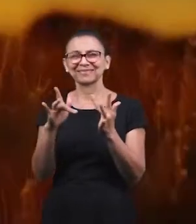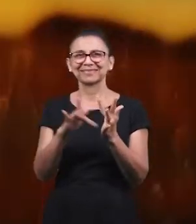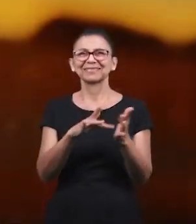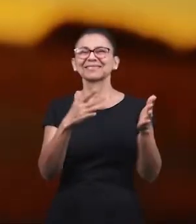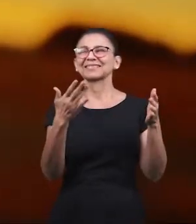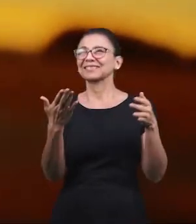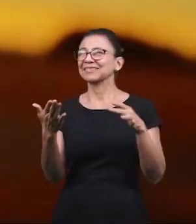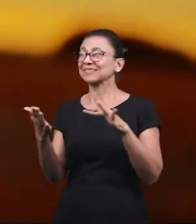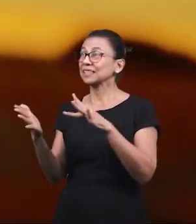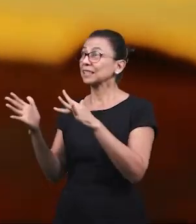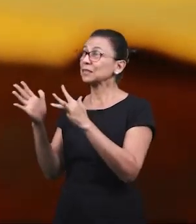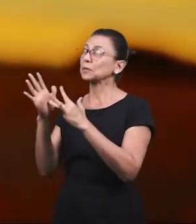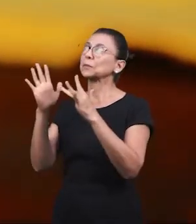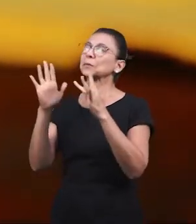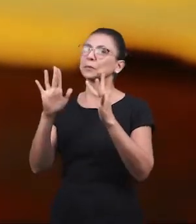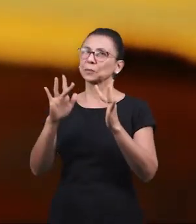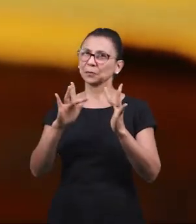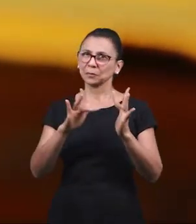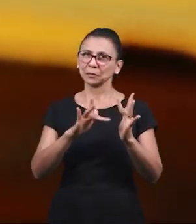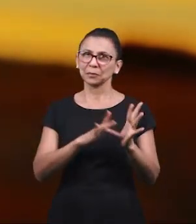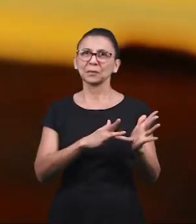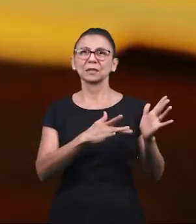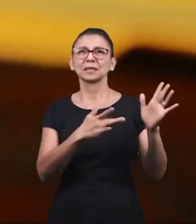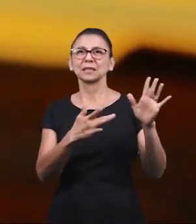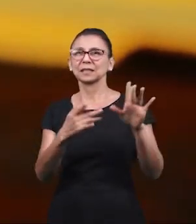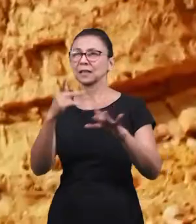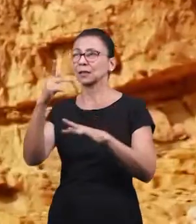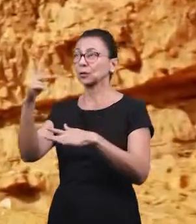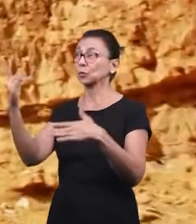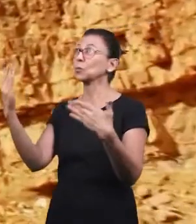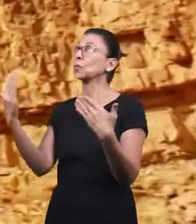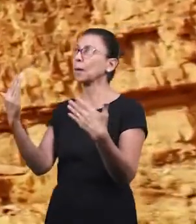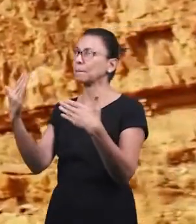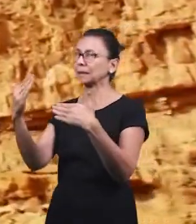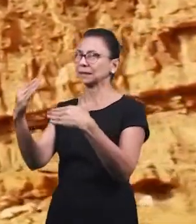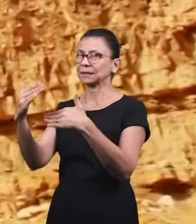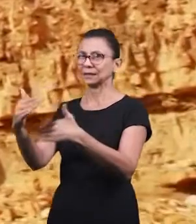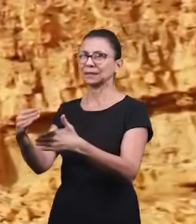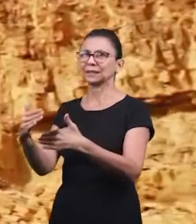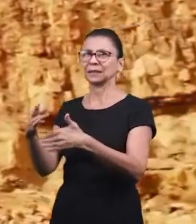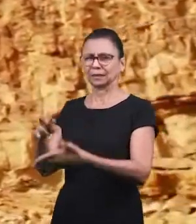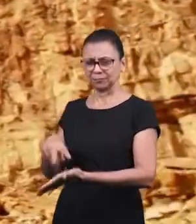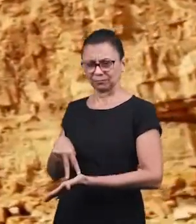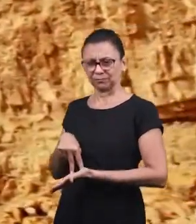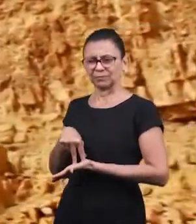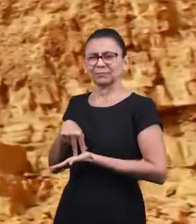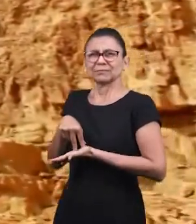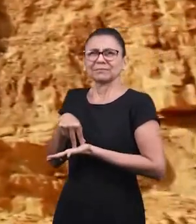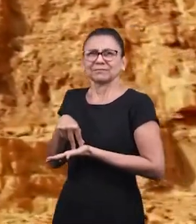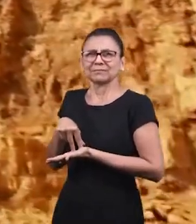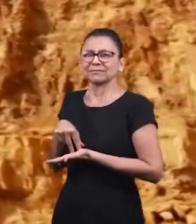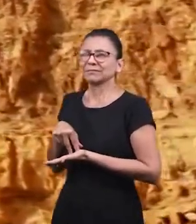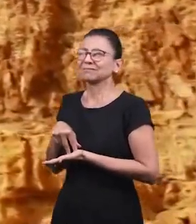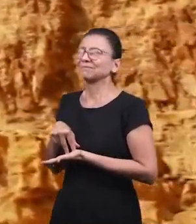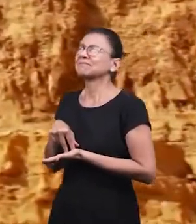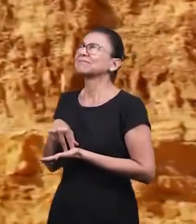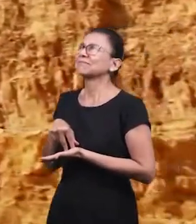Иисус, Иисус, рукою меня укрепи.